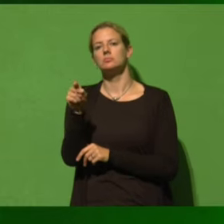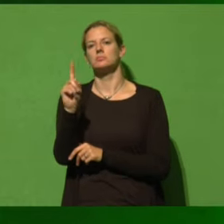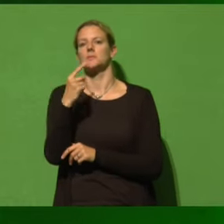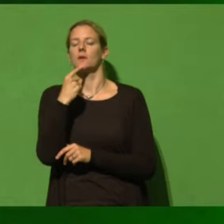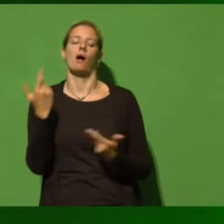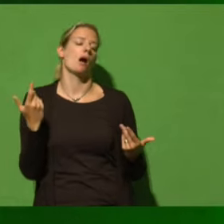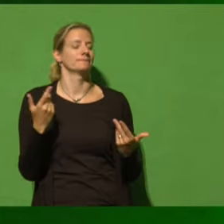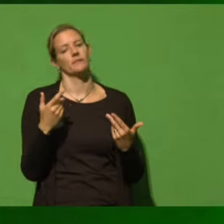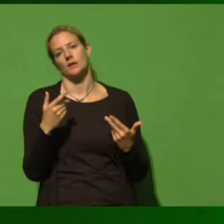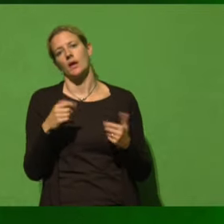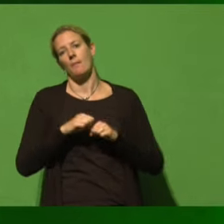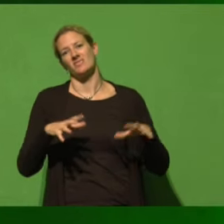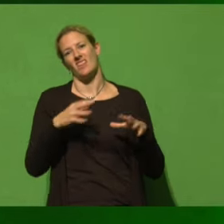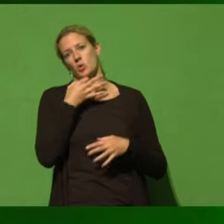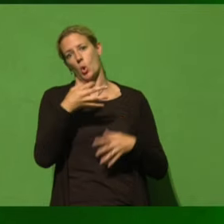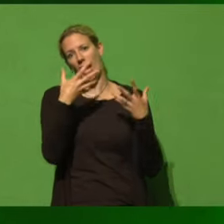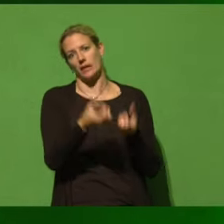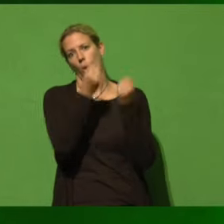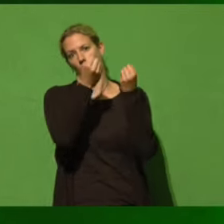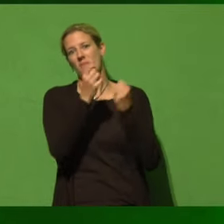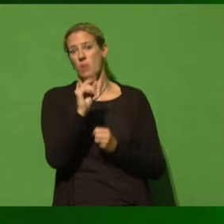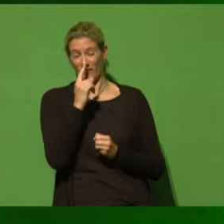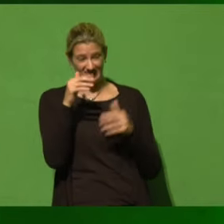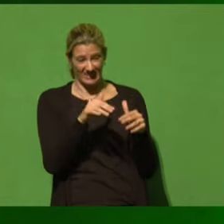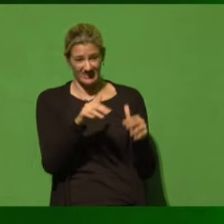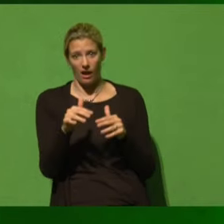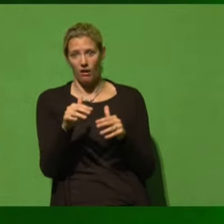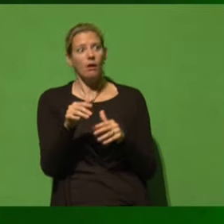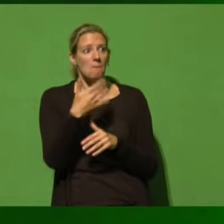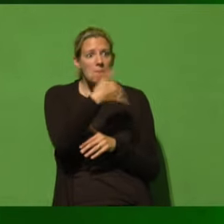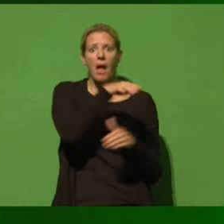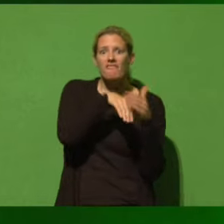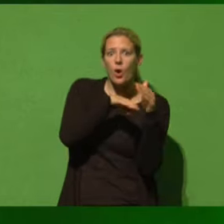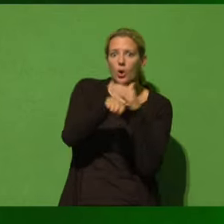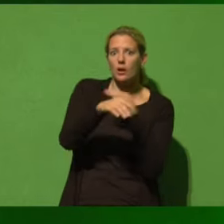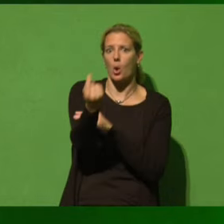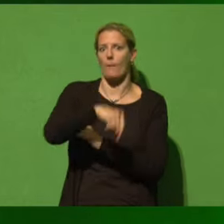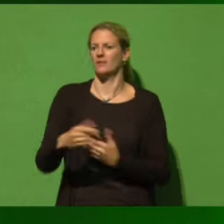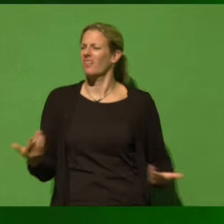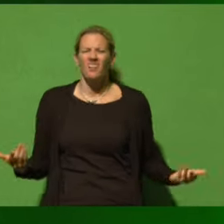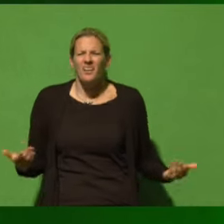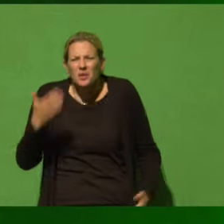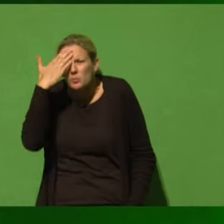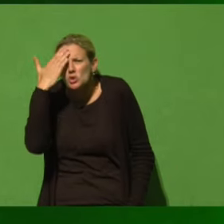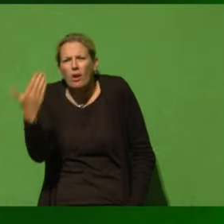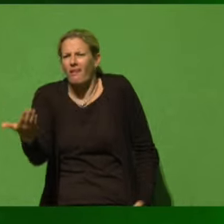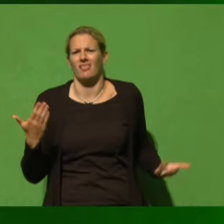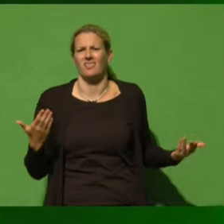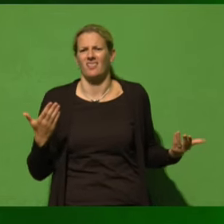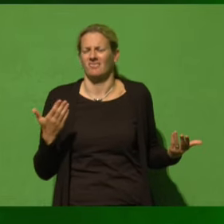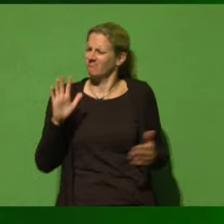als Anreiz zur Flucht. Ja, was glaubt der Mensch denn, warum diese Menschen fliehen? Ja, was stellt sich der denn vor?